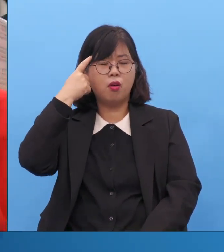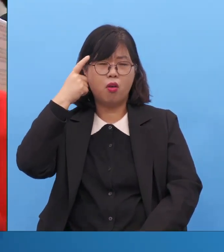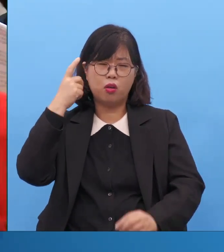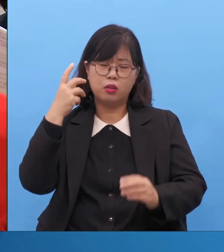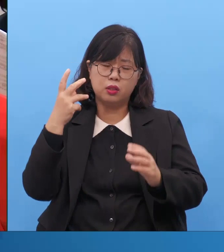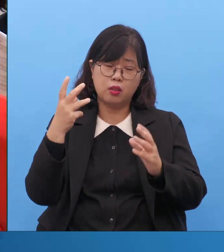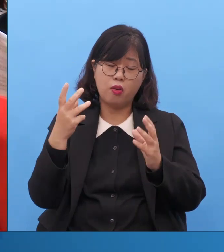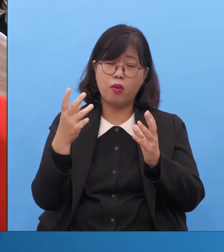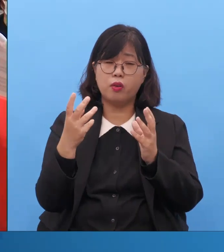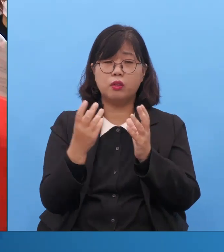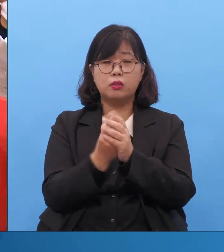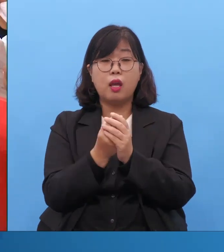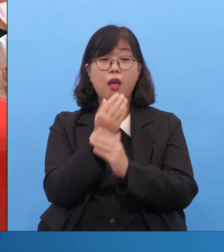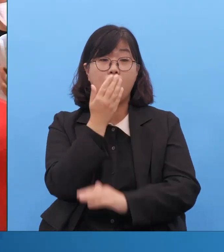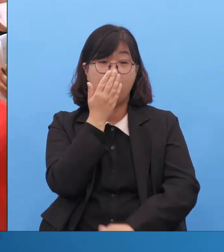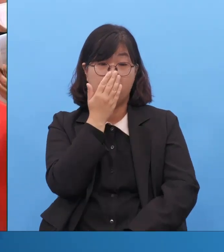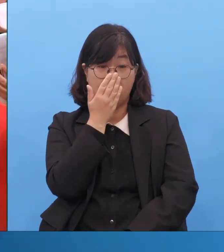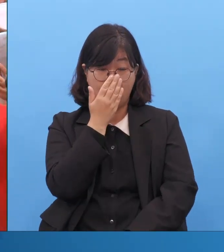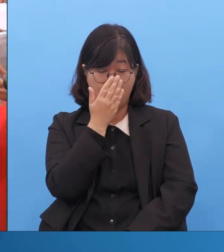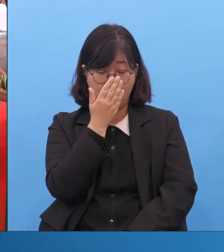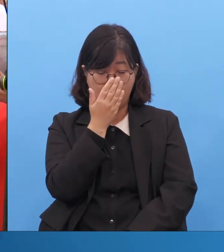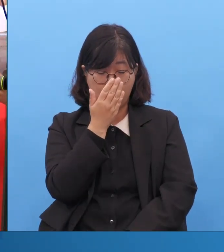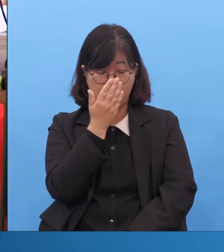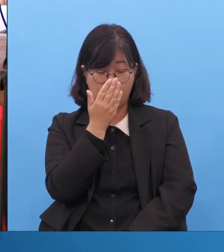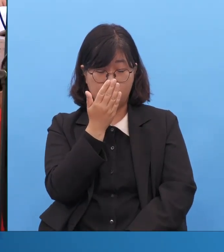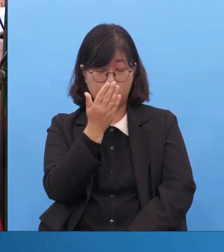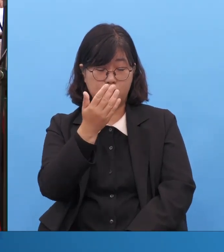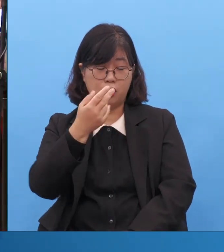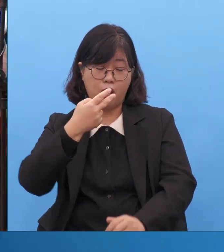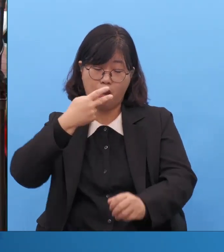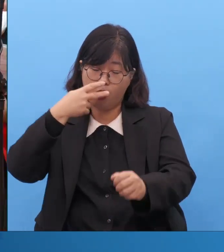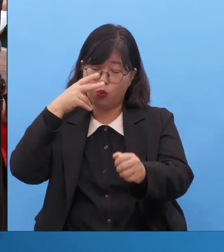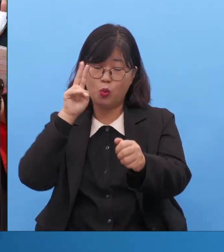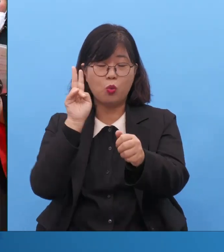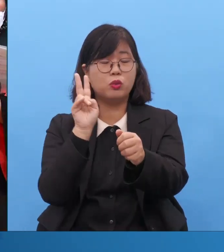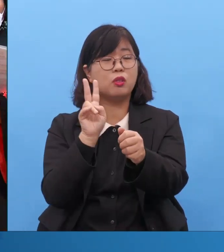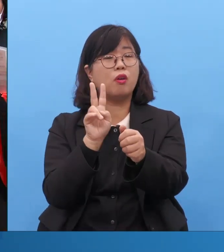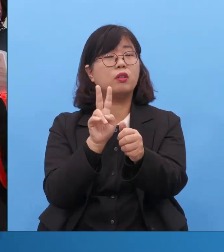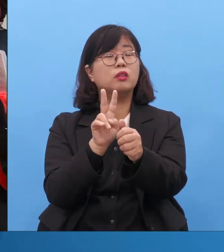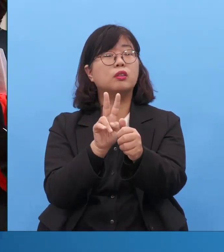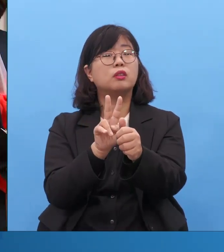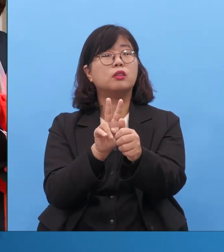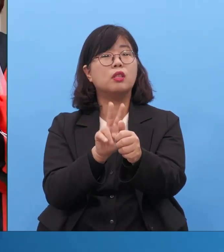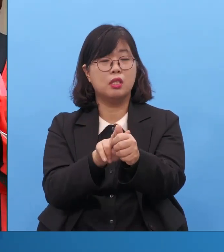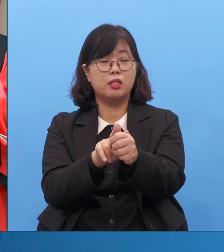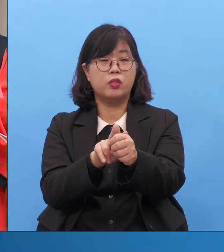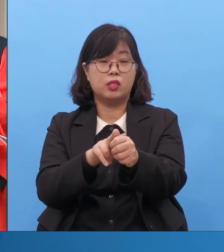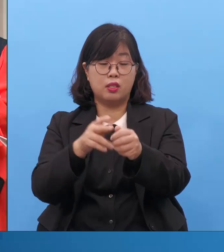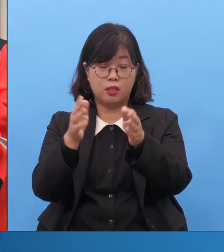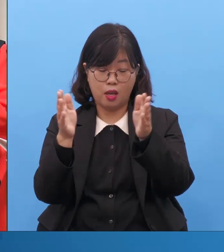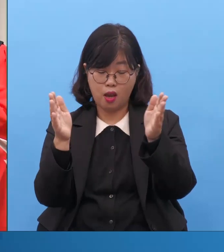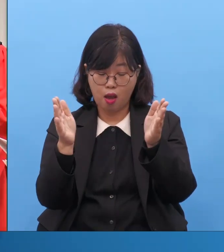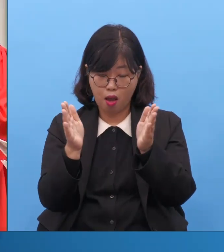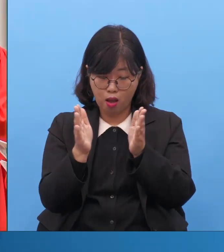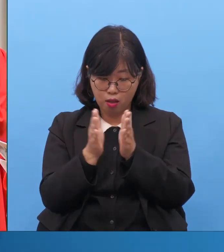절대 어둠의 도전을